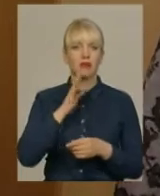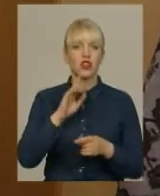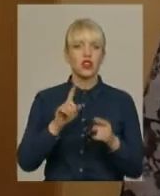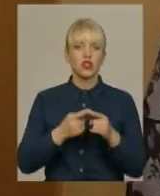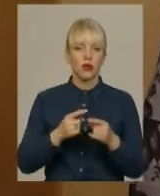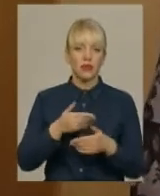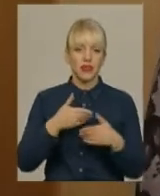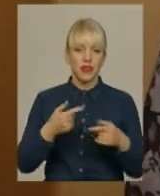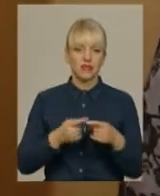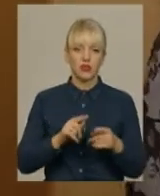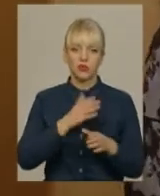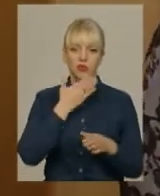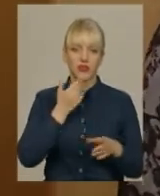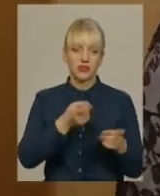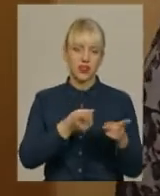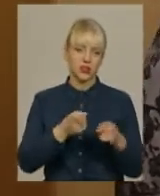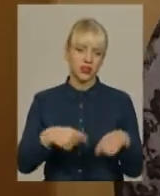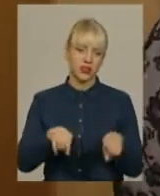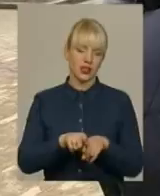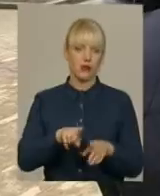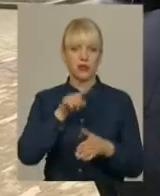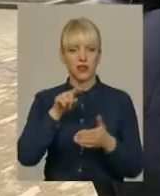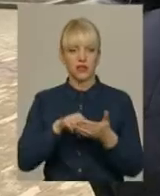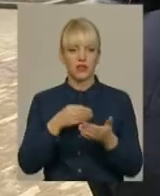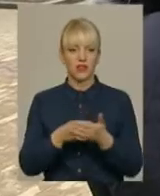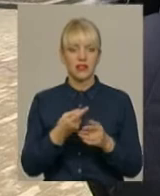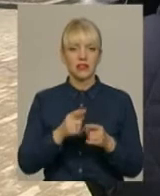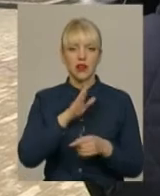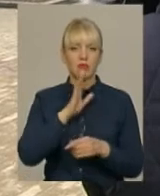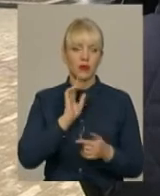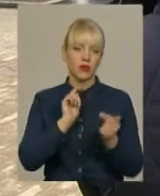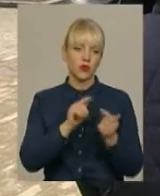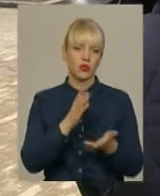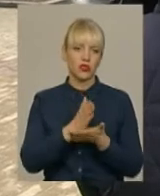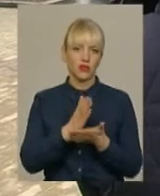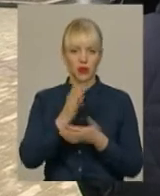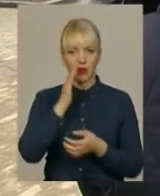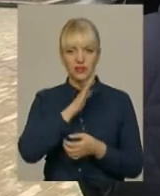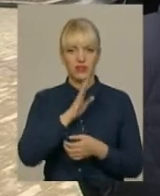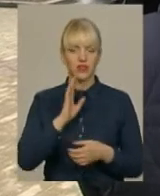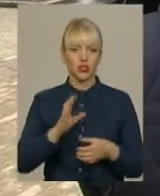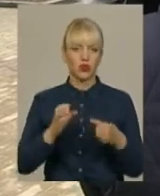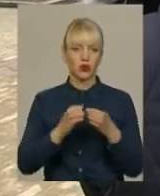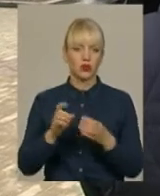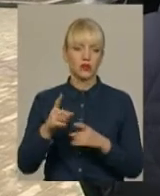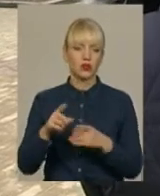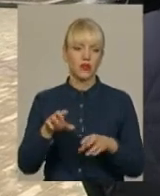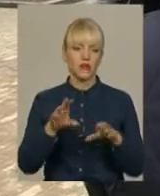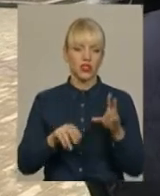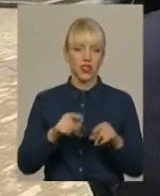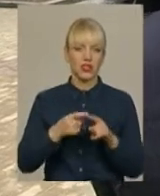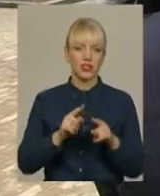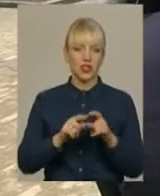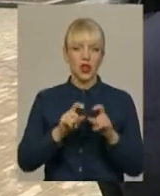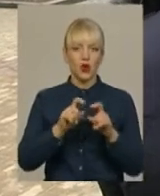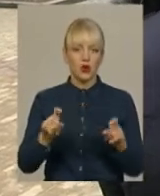не залучають до таких питань фінансових. Ця мама проти існування батьківських комітетів, бо, каже, саме цей орган займається